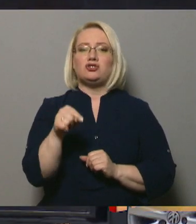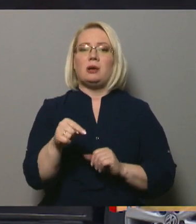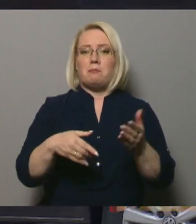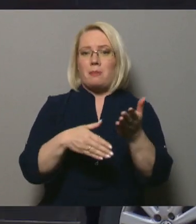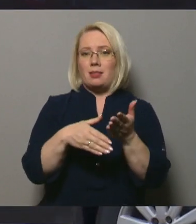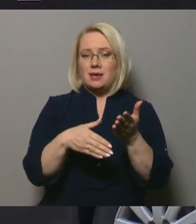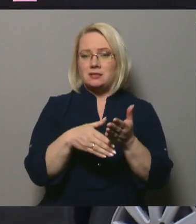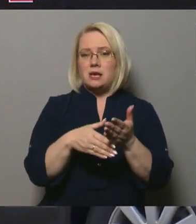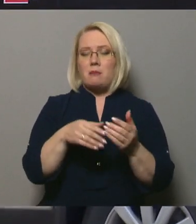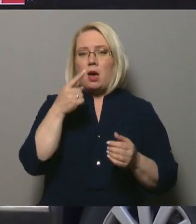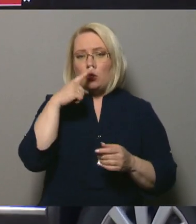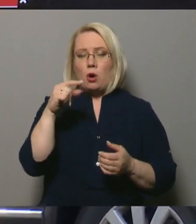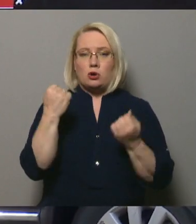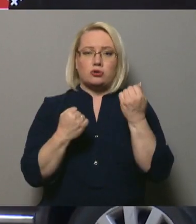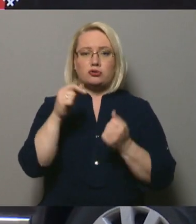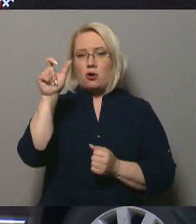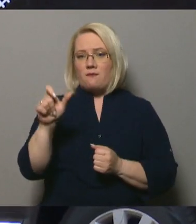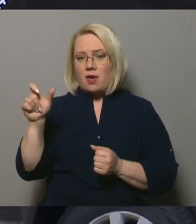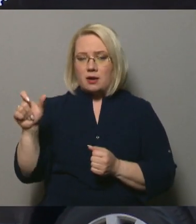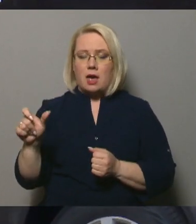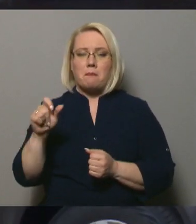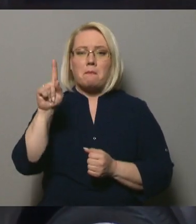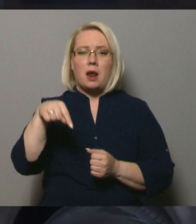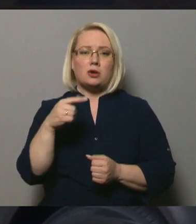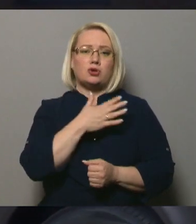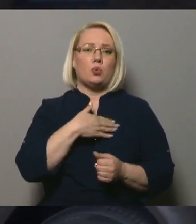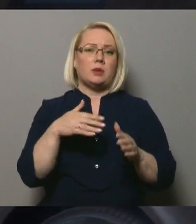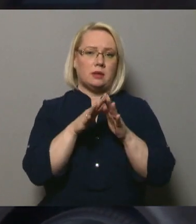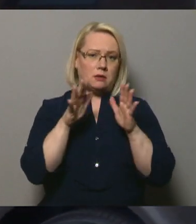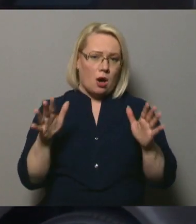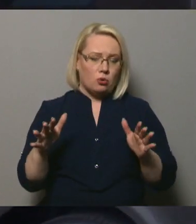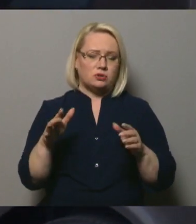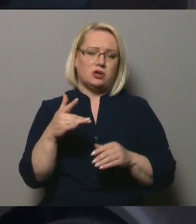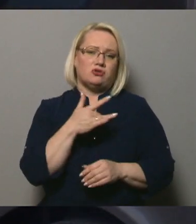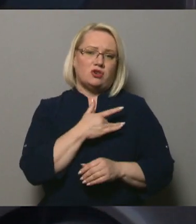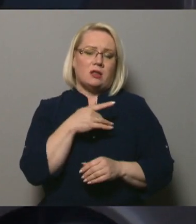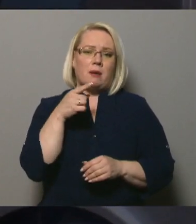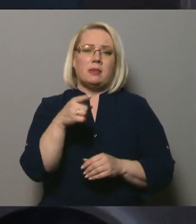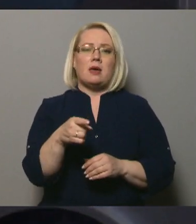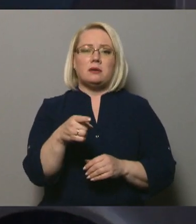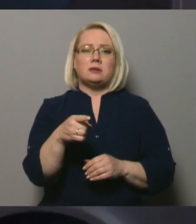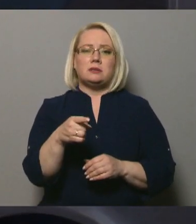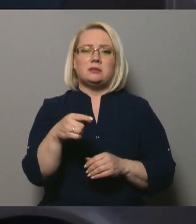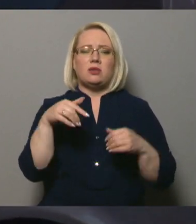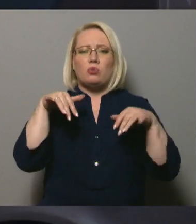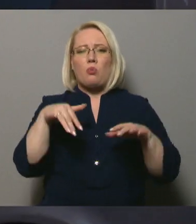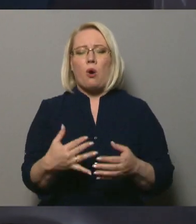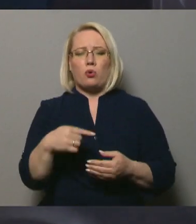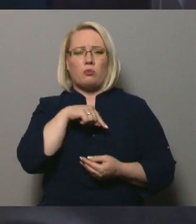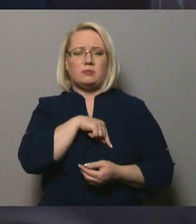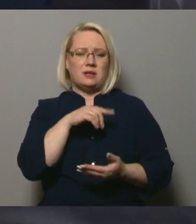palīdzība no šoferiem prasa ļoti daudz, lai arī šķītami tas ir tāds vienkārši nogurums.